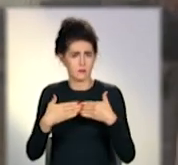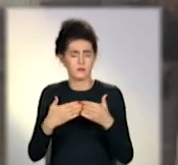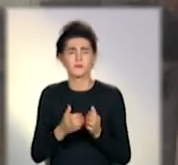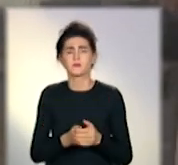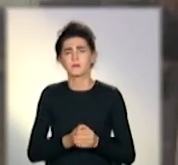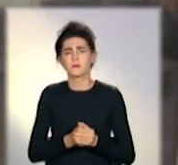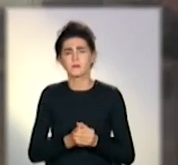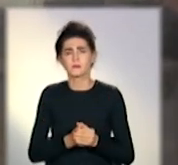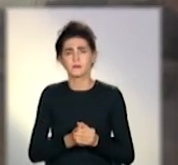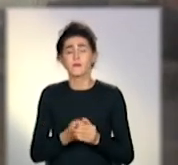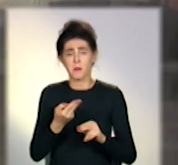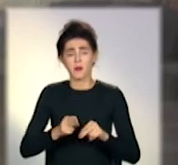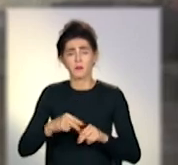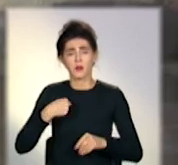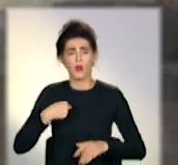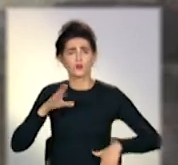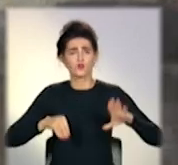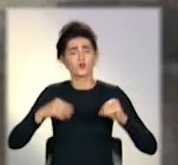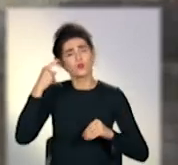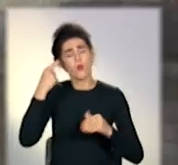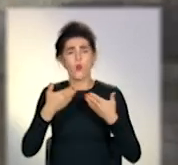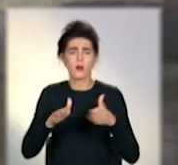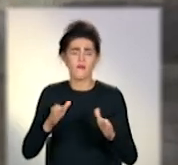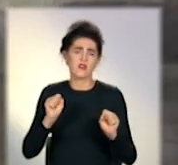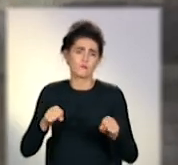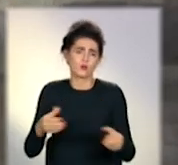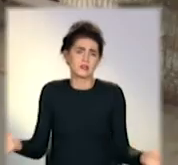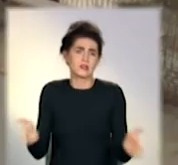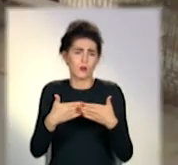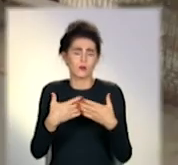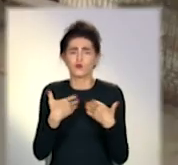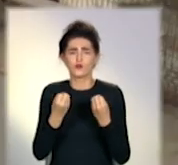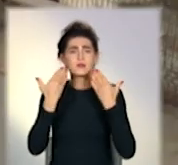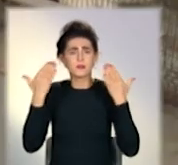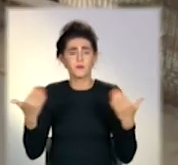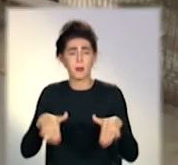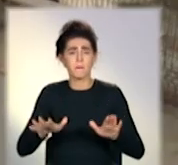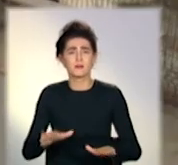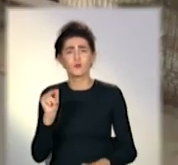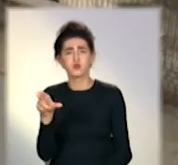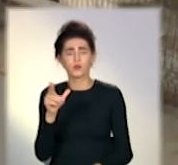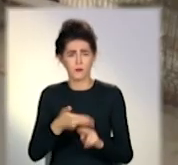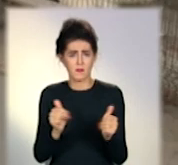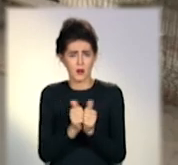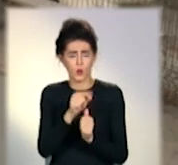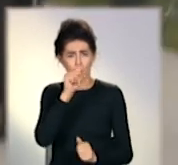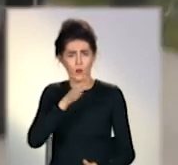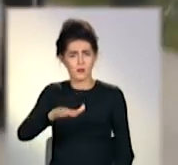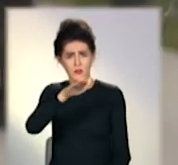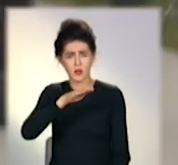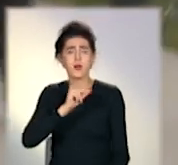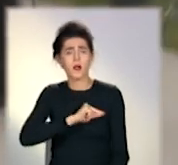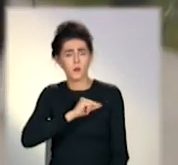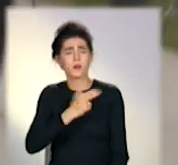Ось і тут, мені здається, відкривається і одразу вже закривається. Пункт пропуску в Станиці Луганській працює. Його